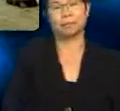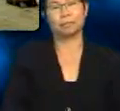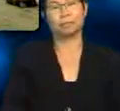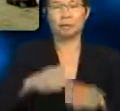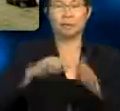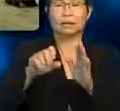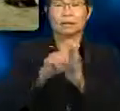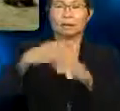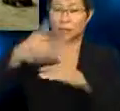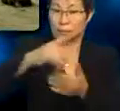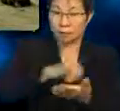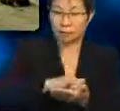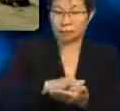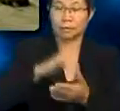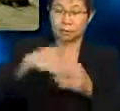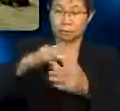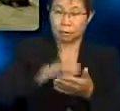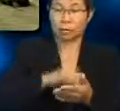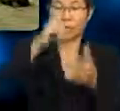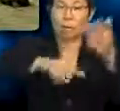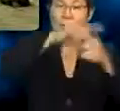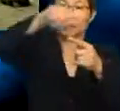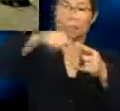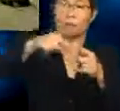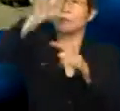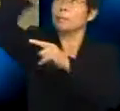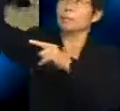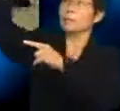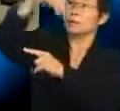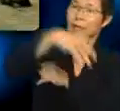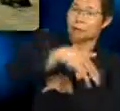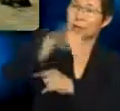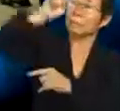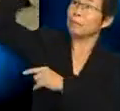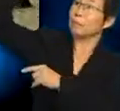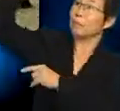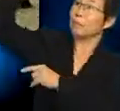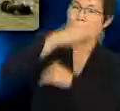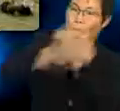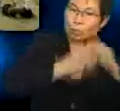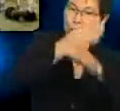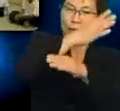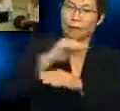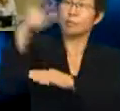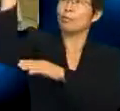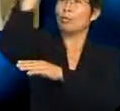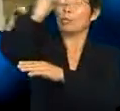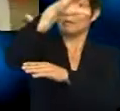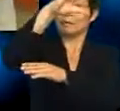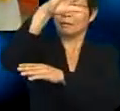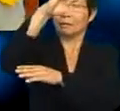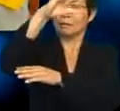Seterusnya, apabila matahari, bumi dan bulan